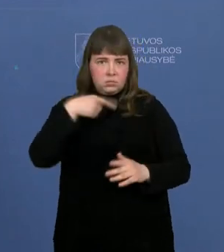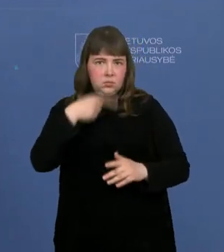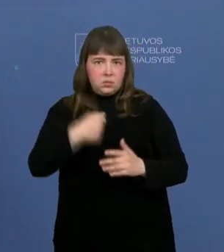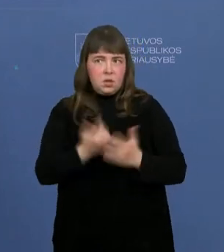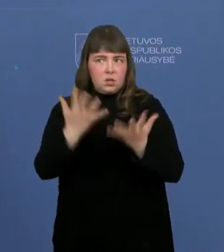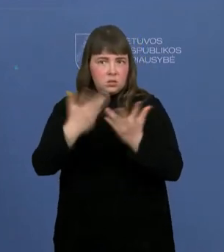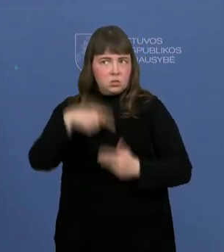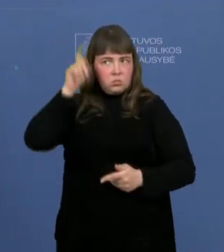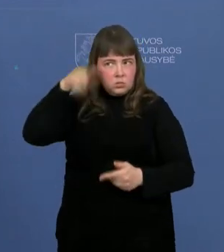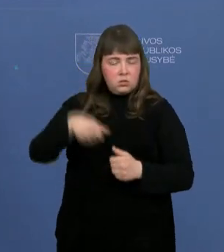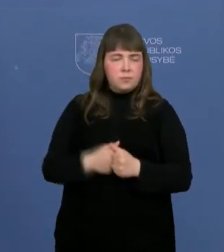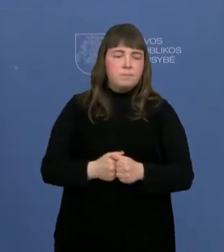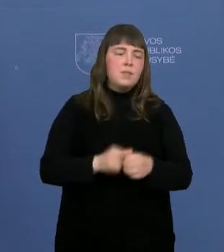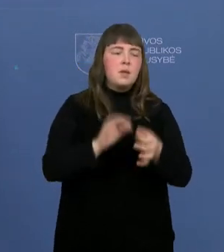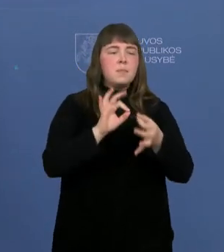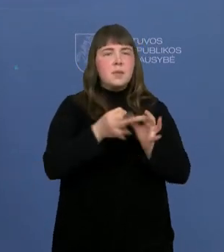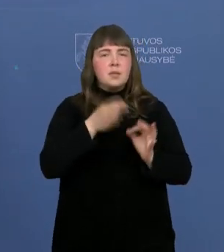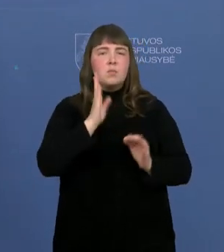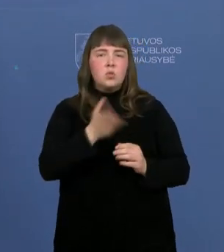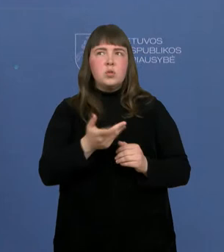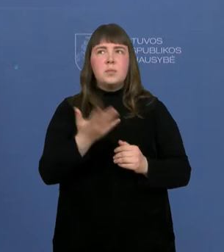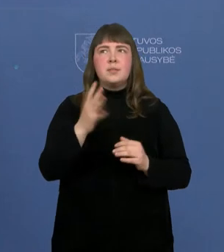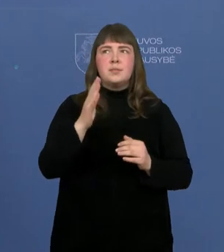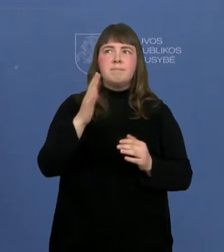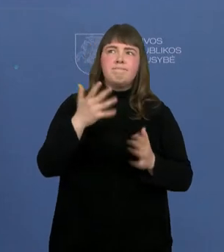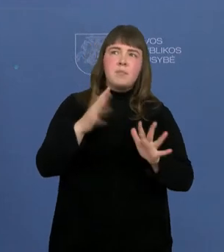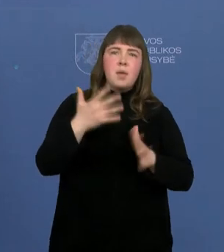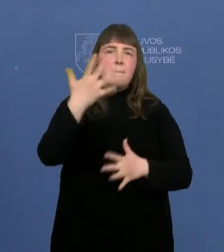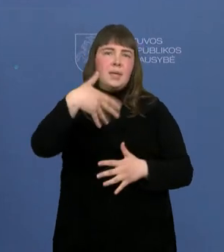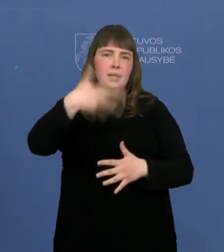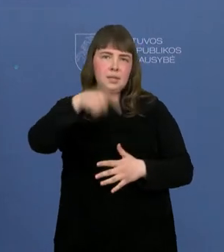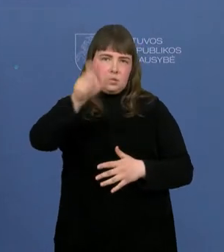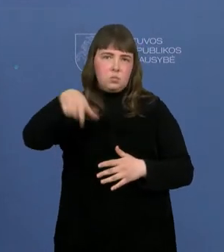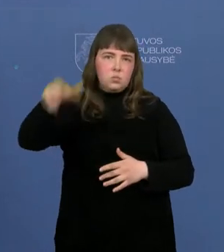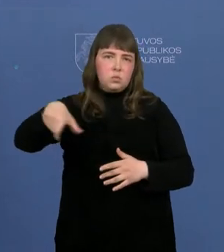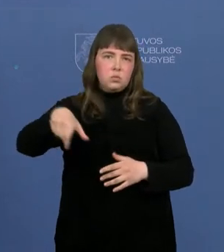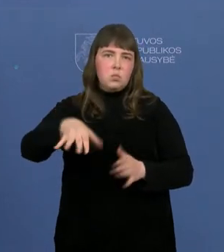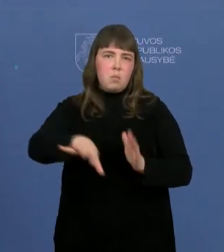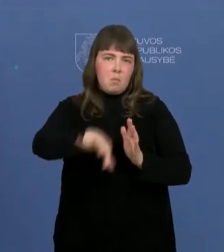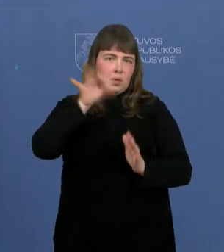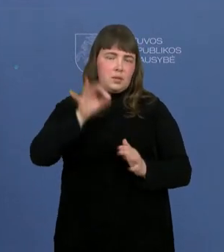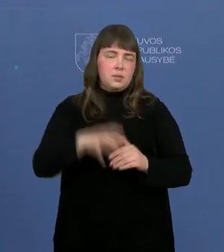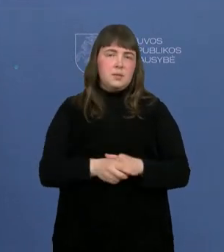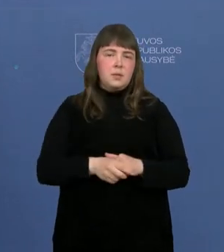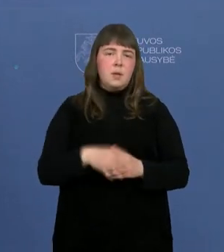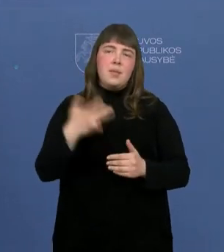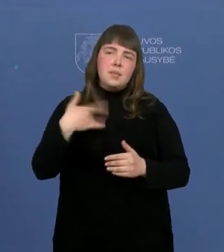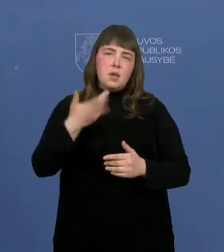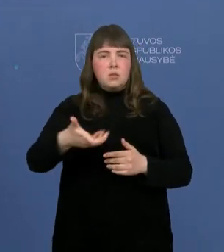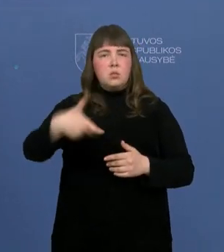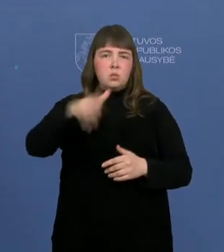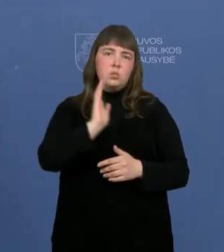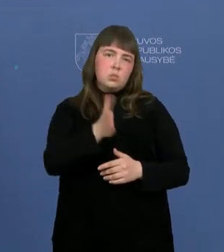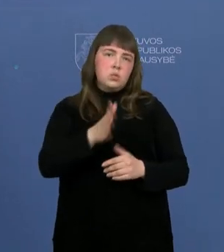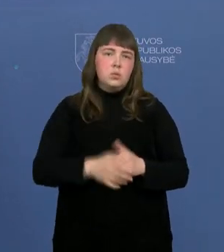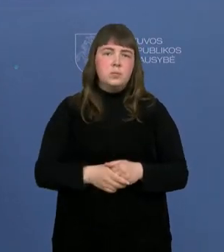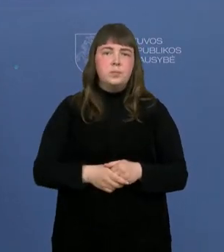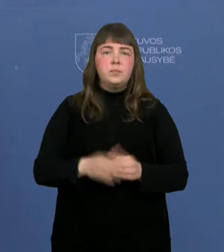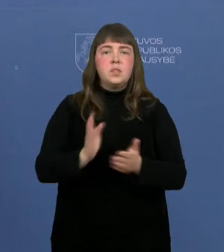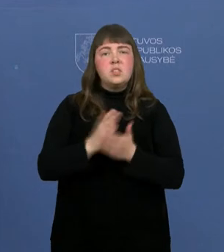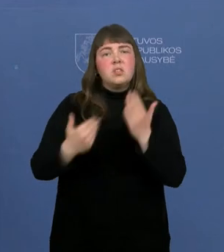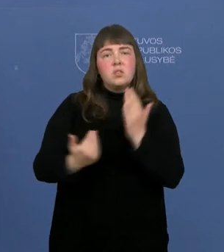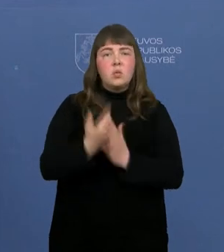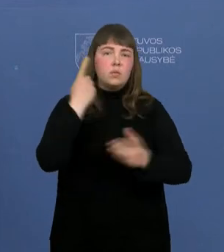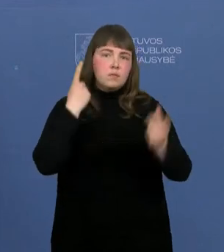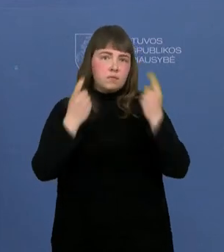Turėčiau patikslinti, bet maždaug apie 50 buvo pasirinkę, bet gali būti ir daugiau. Ir turbūt čia tokia nauja